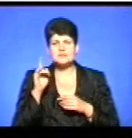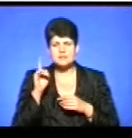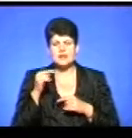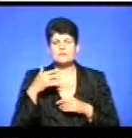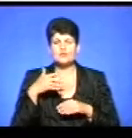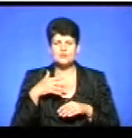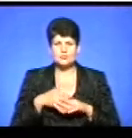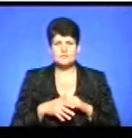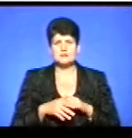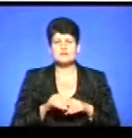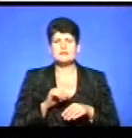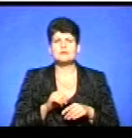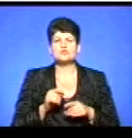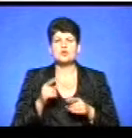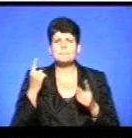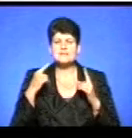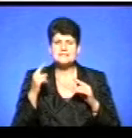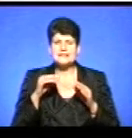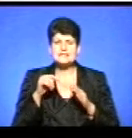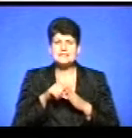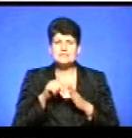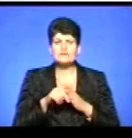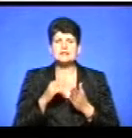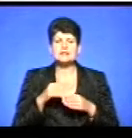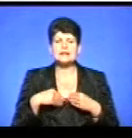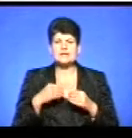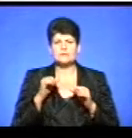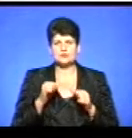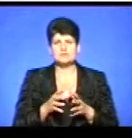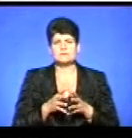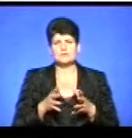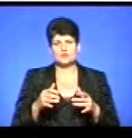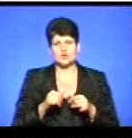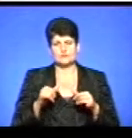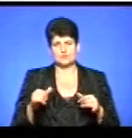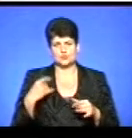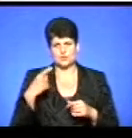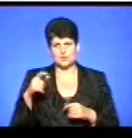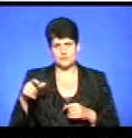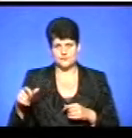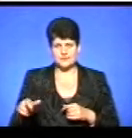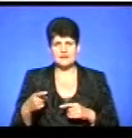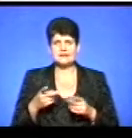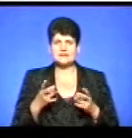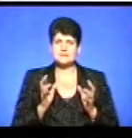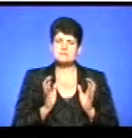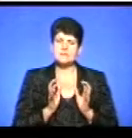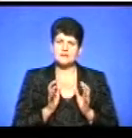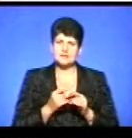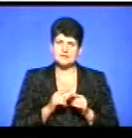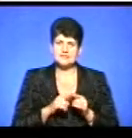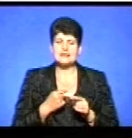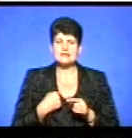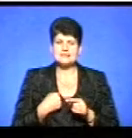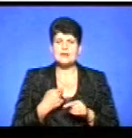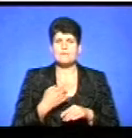і розуміємо, що саме мистецька складова дає можливість всебічного розвитку особистості. Тому це важливо зберегти, і це буде моїм